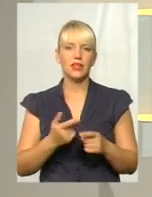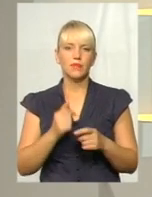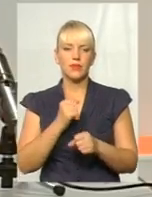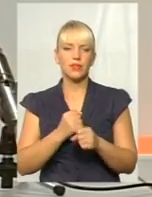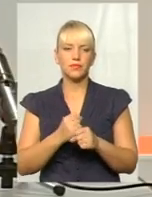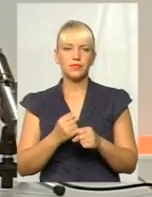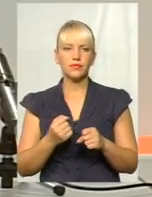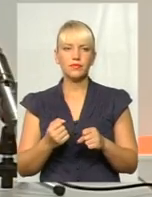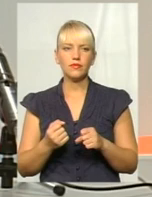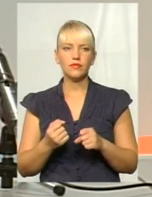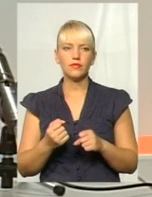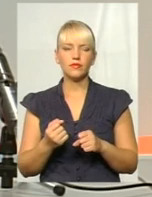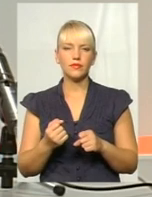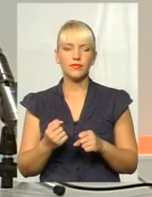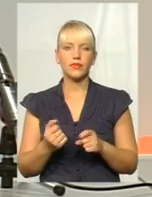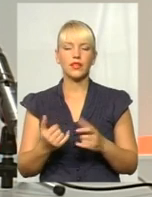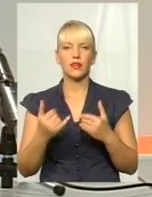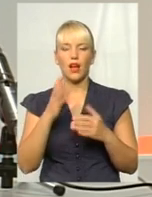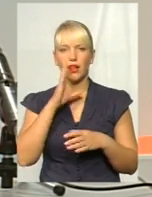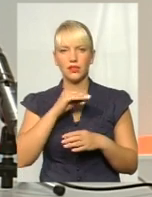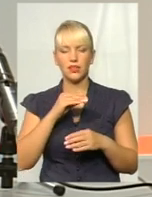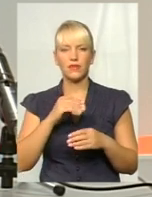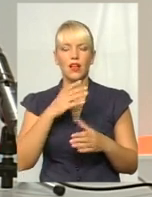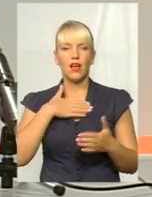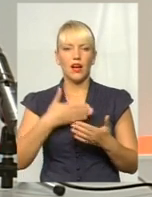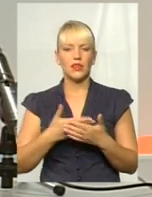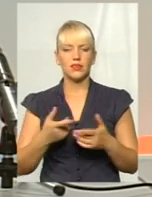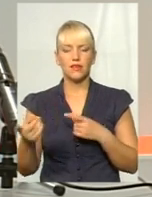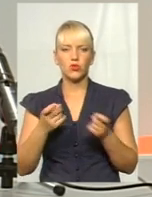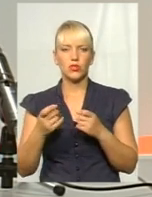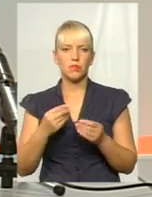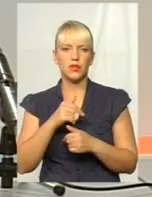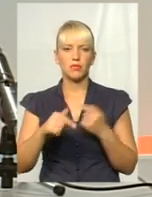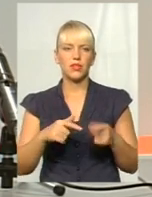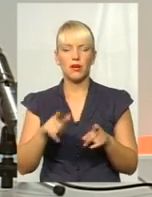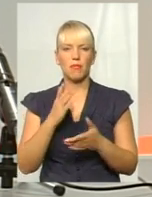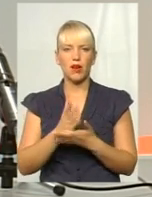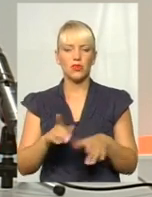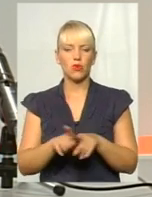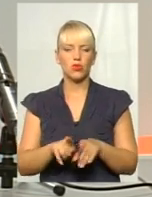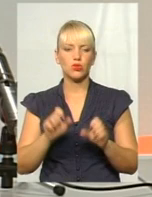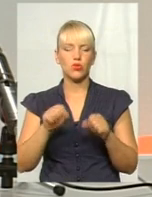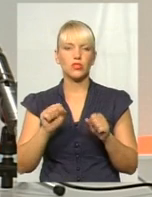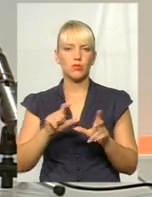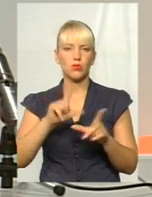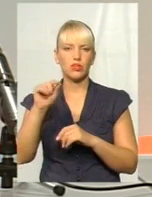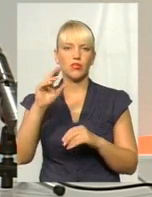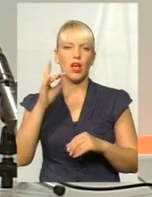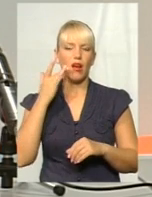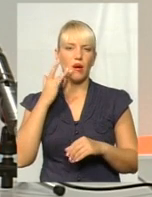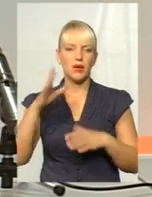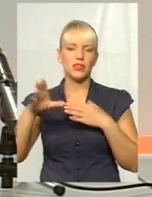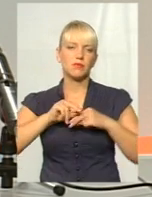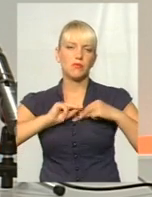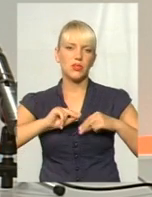який ми дуже сьогодні опікуємось. Дуже активно підприємці долучаються, і також мають таку саму можливість поїхати до Америки, співпрацювати